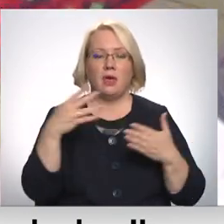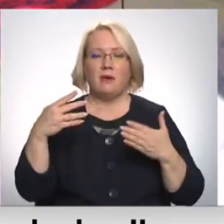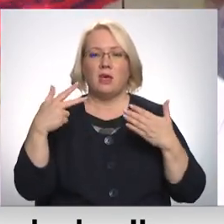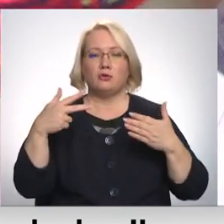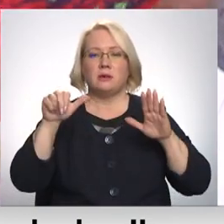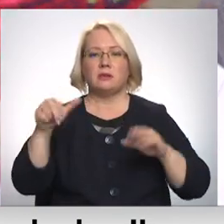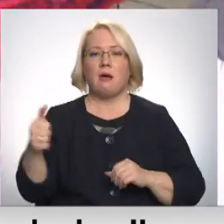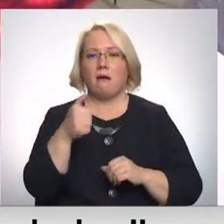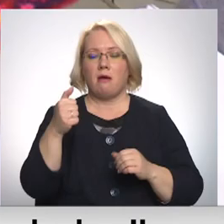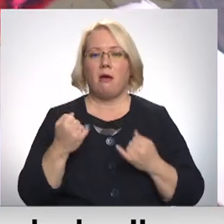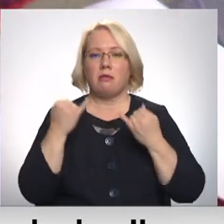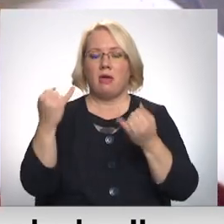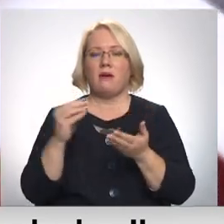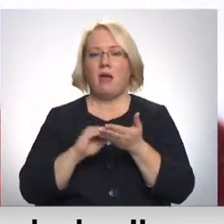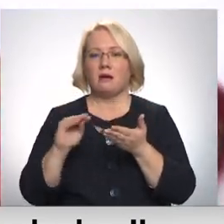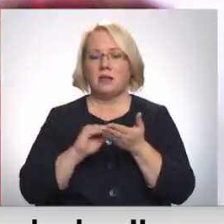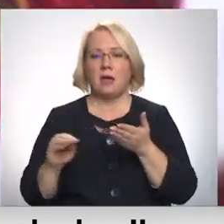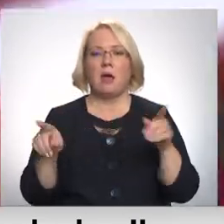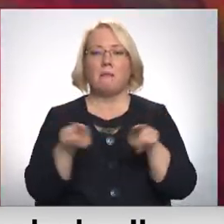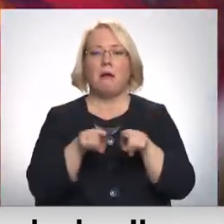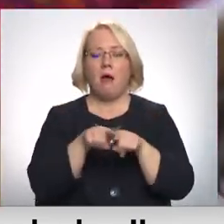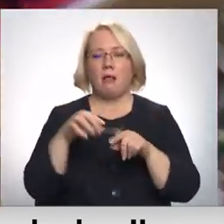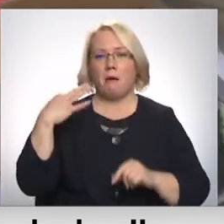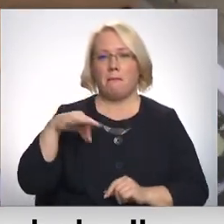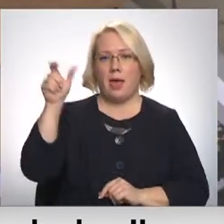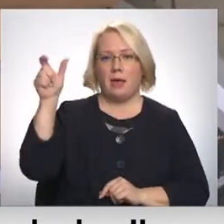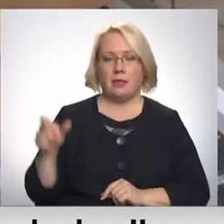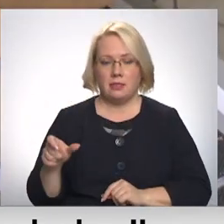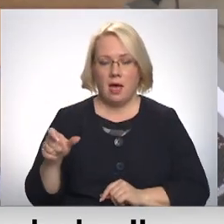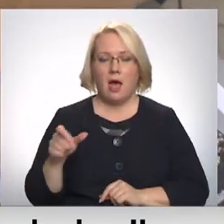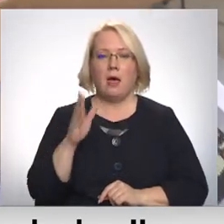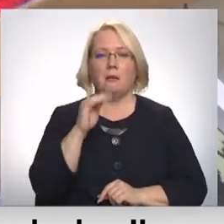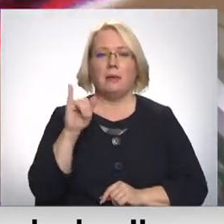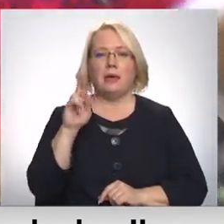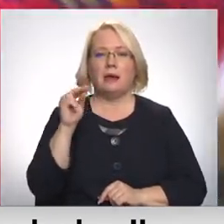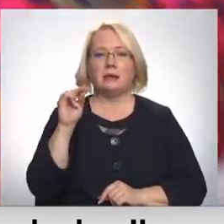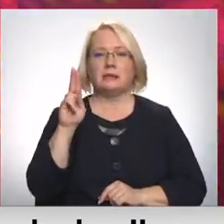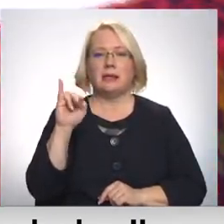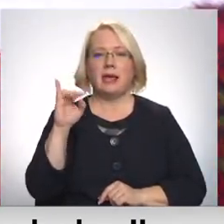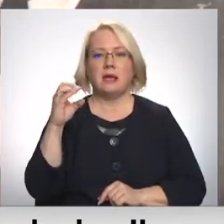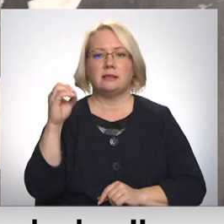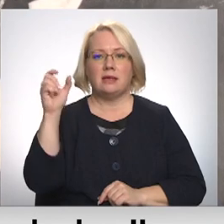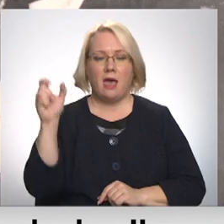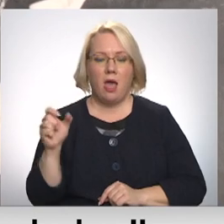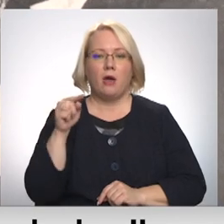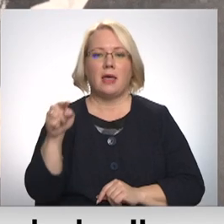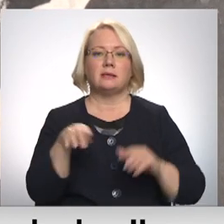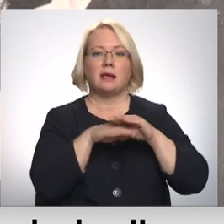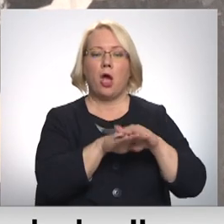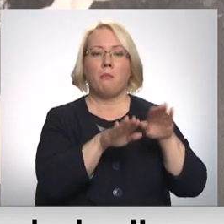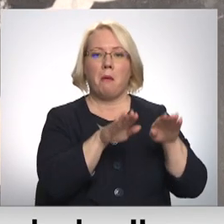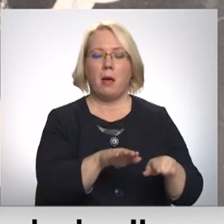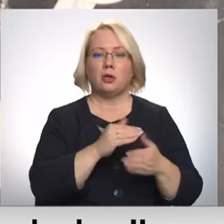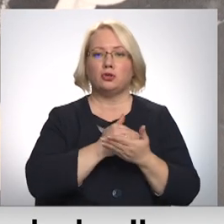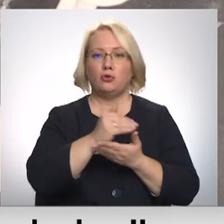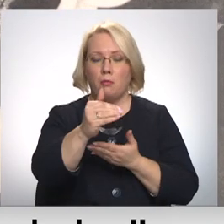gadā tābinājusi rakstnieka brāļa Kārļa meita Marija Bierzniece. Muzeja kraimā tās paliks arī turpmāk, bet jaunās